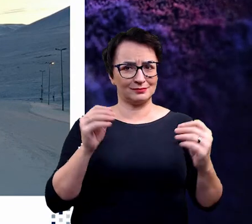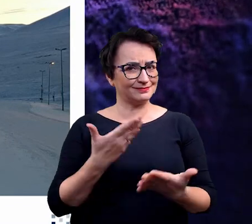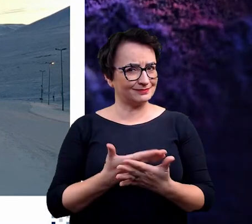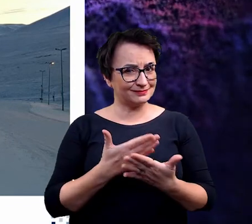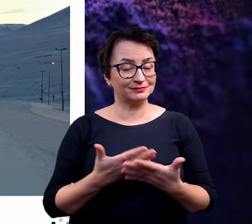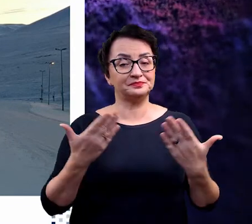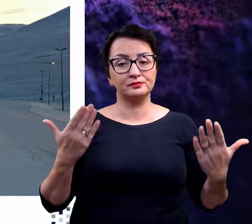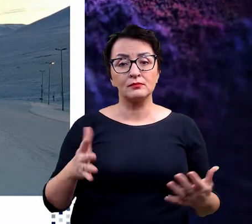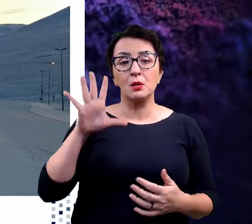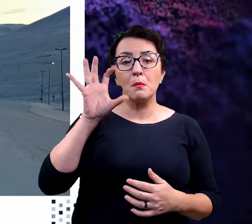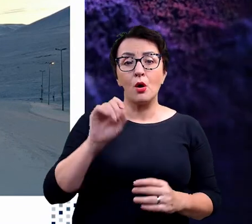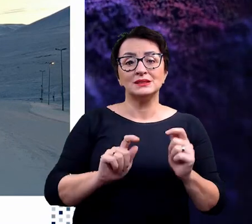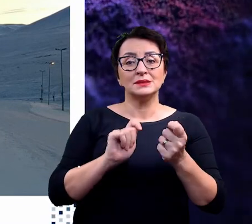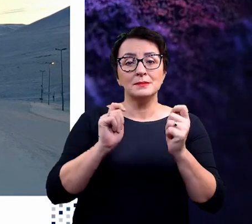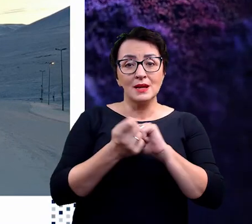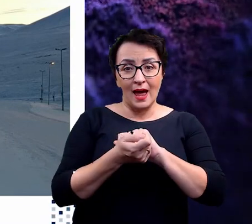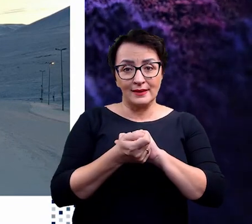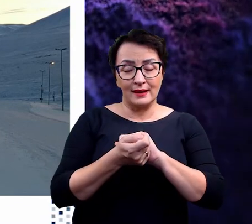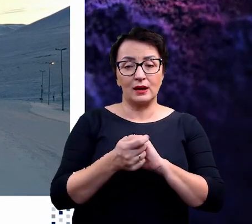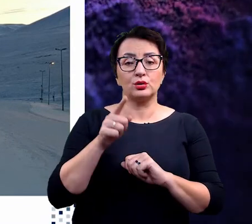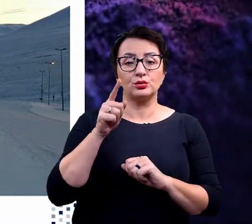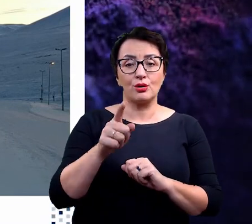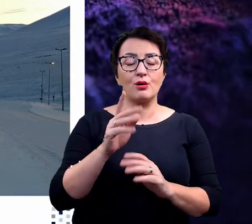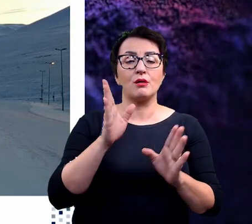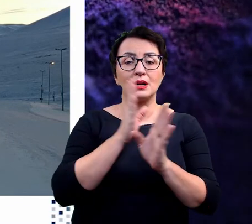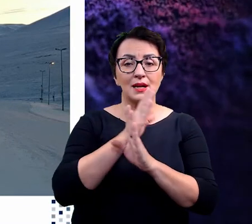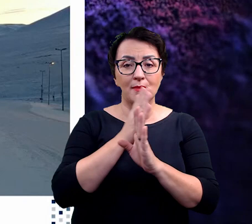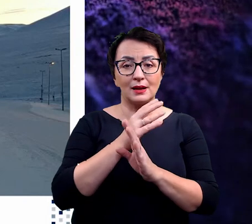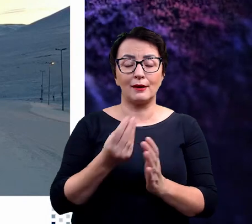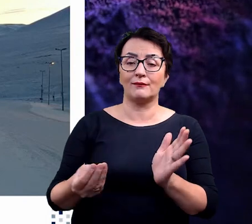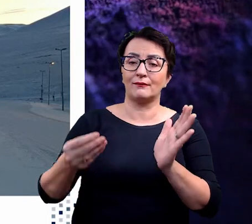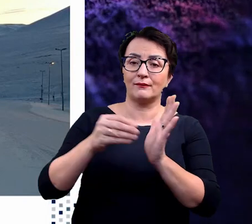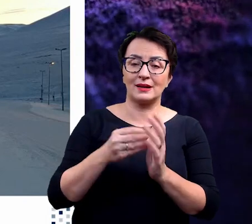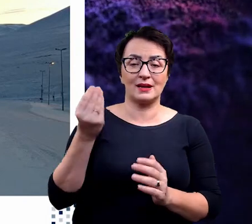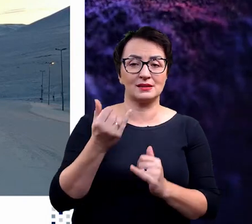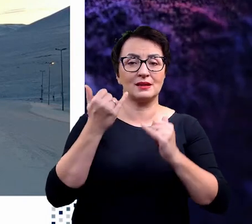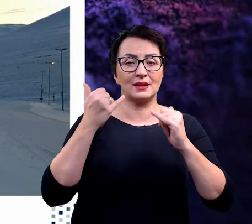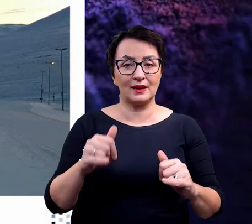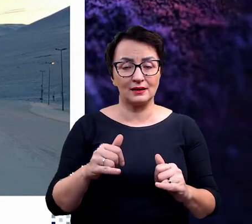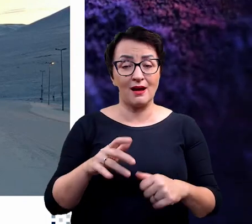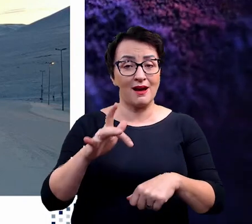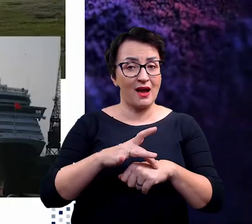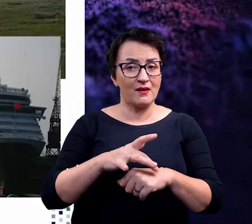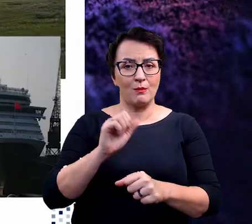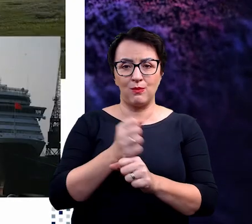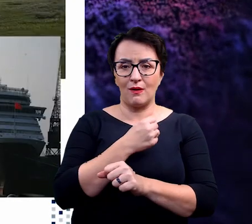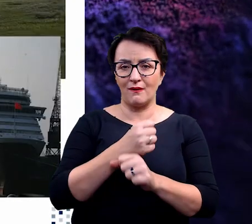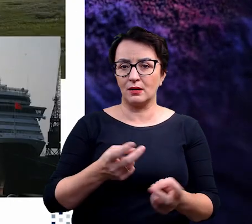na te zmiany klimatu nakładają się inne i towarzyszą im inne zmiany, których konsekwencje są co najmniej tak samo poważne.